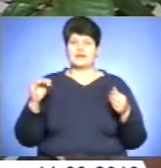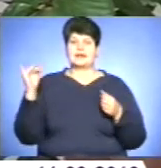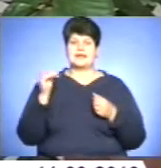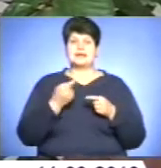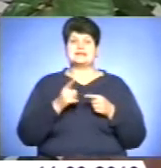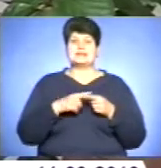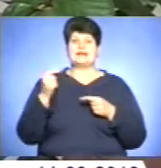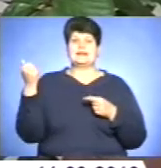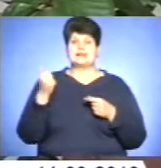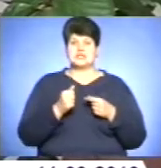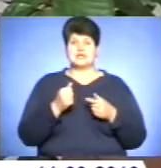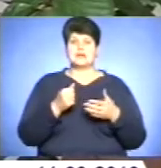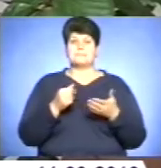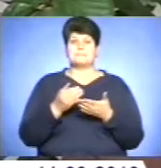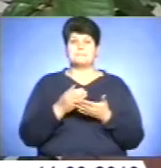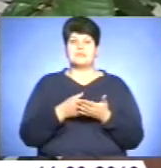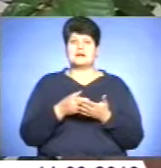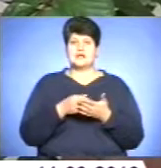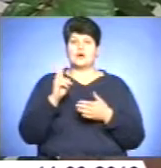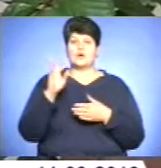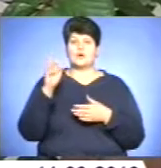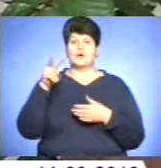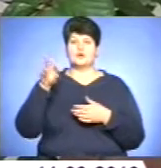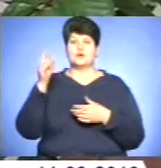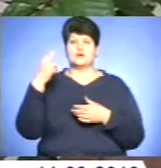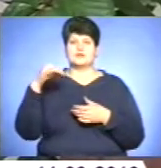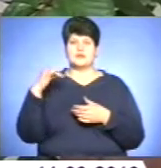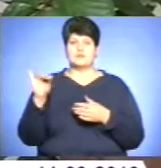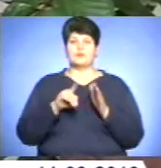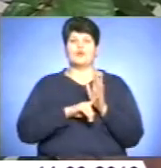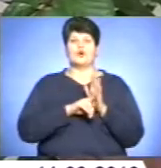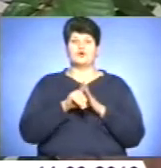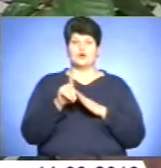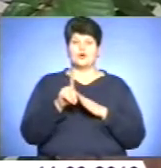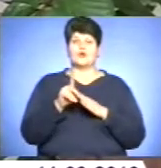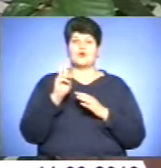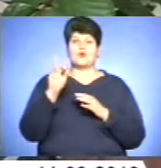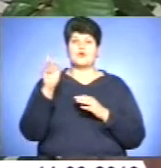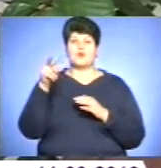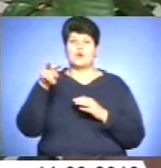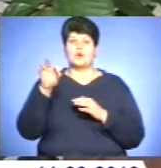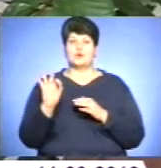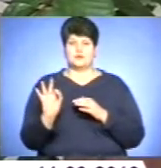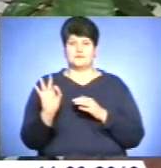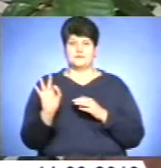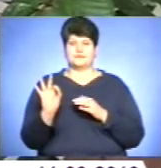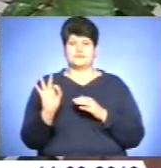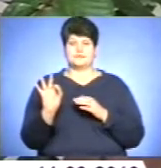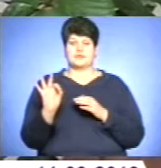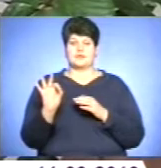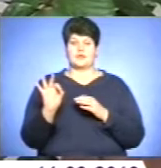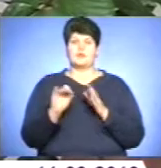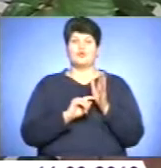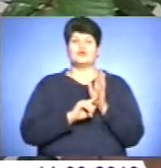тиждень масляна, або колодій, починає діяти коло. Тобто починає діяти